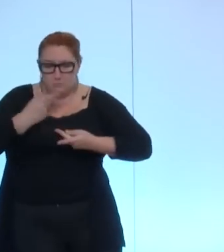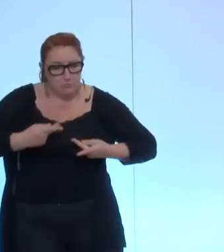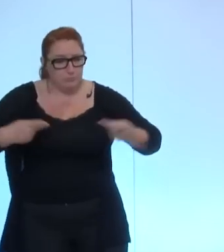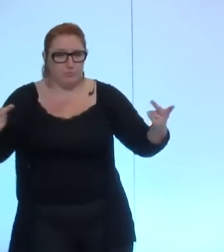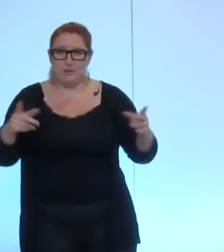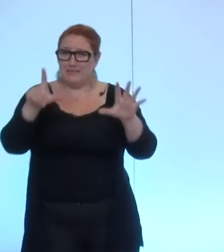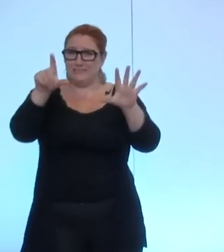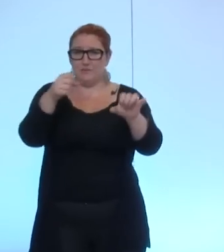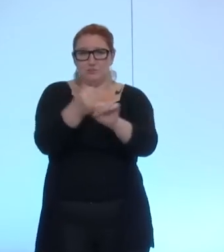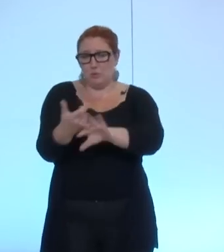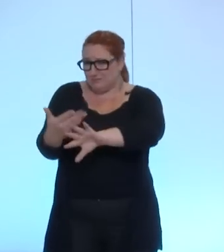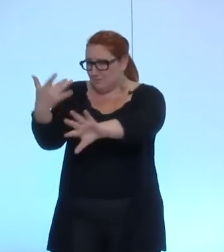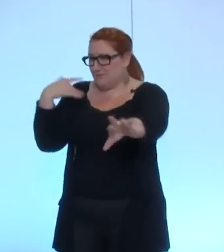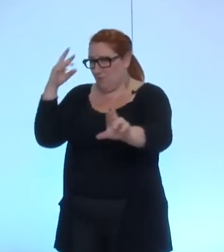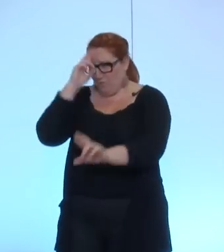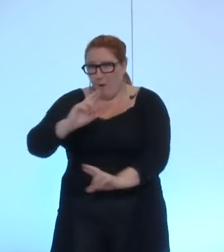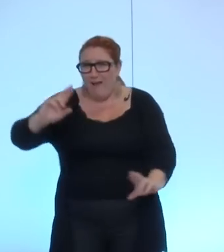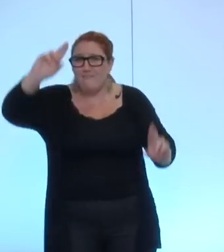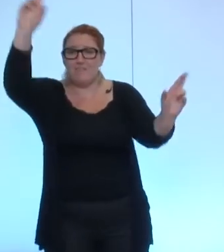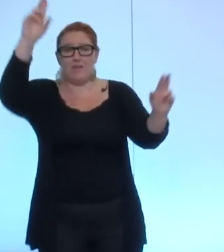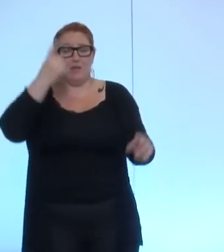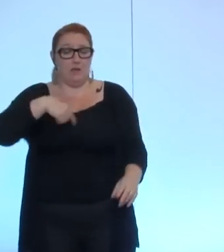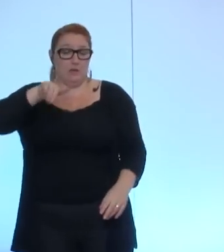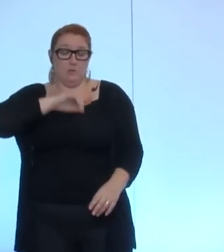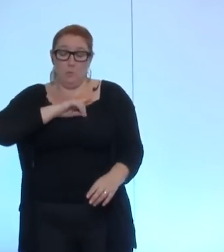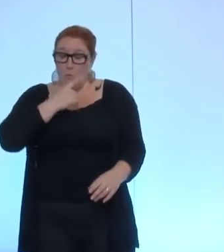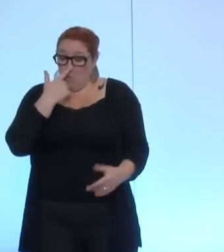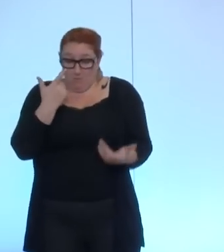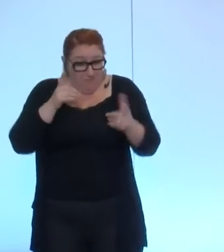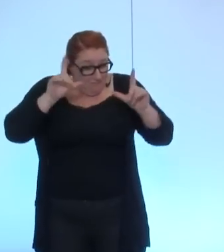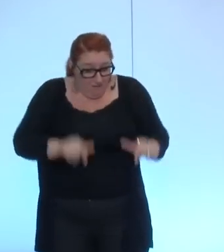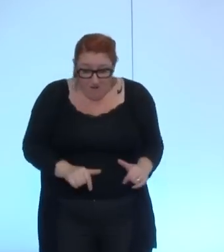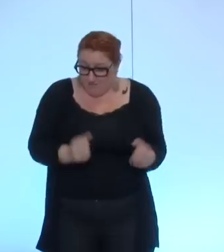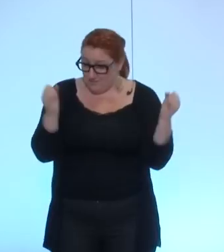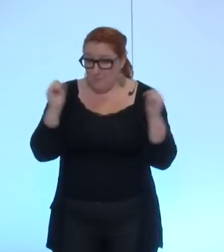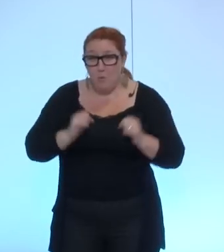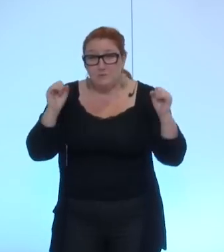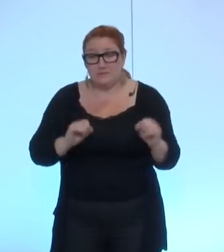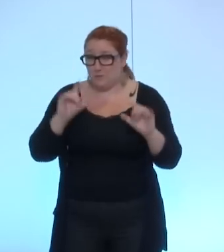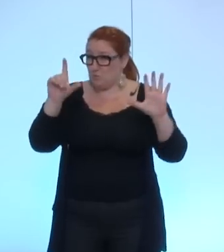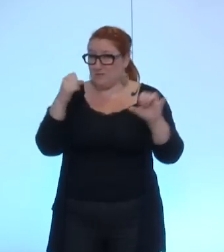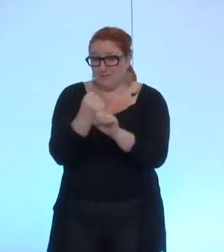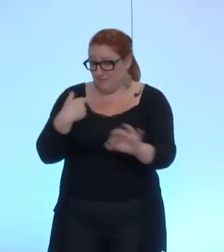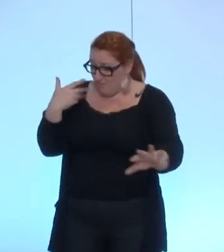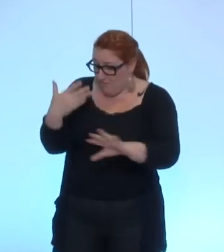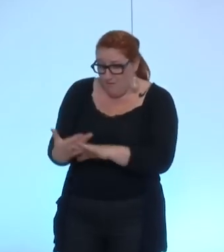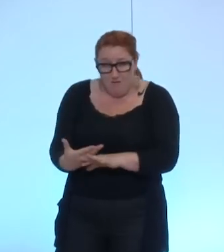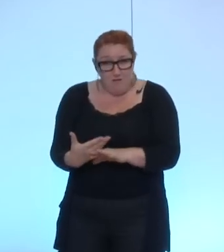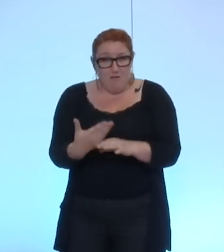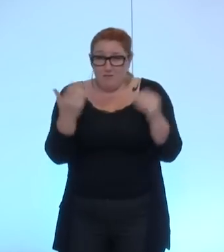il y a 70 ans que nous la vivons elle est possible juste durable